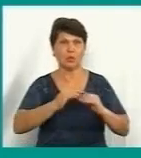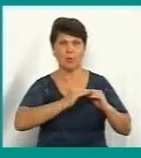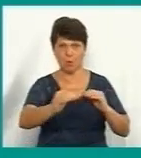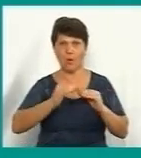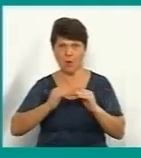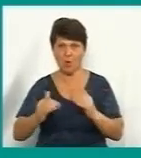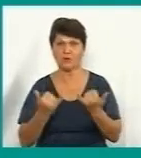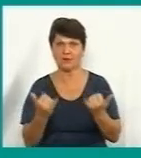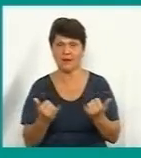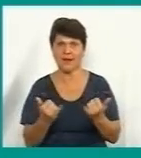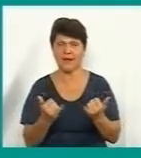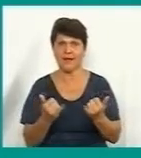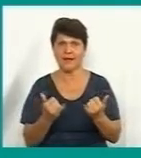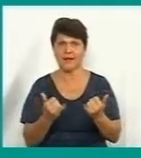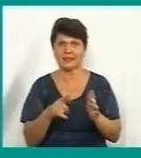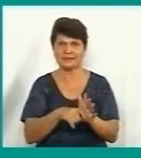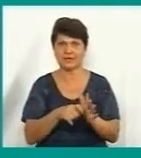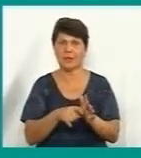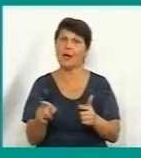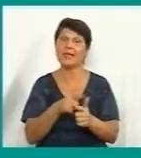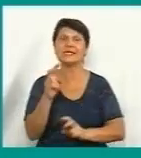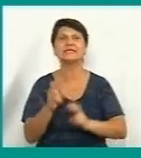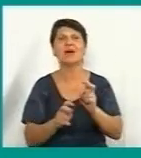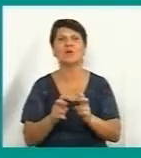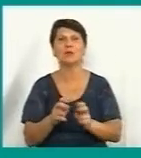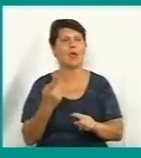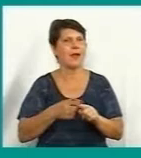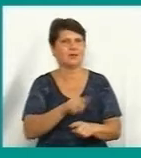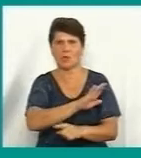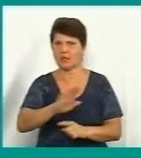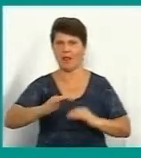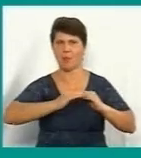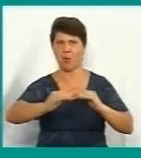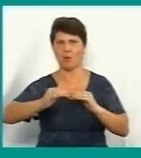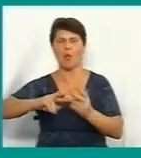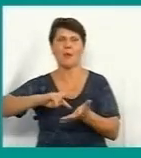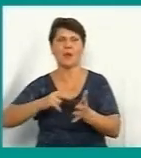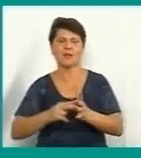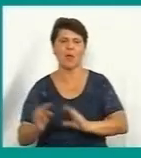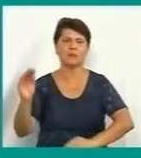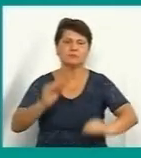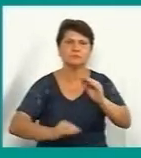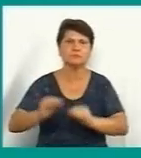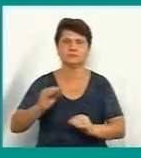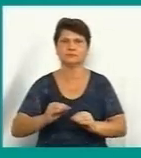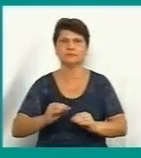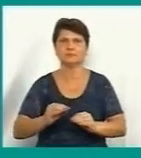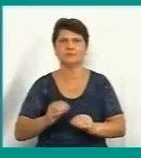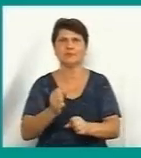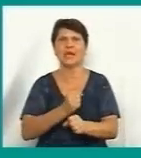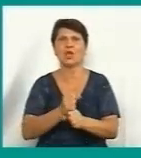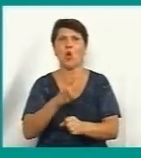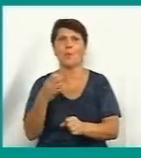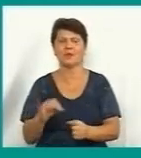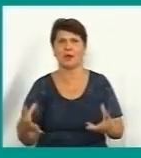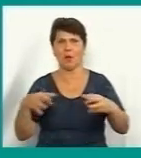для сміття чи сміттєпереробний завод? Це буде не полігон, це планується влаштування сміттєпереробного комплексу і завод